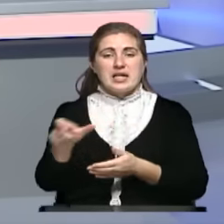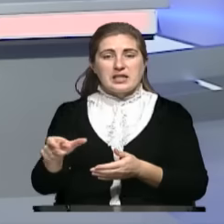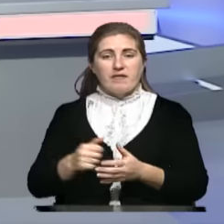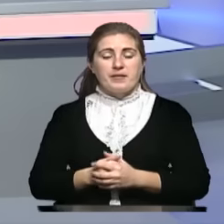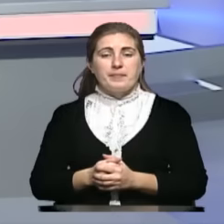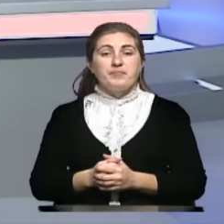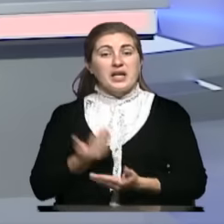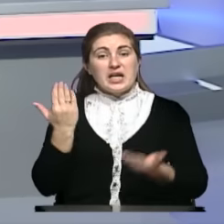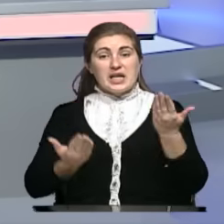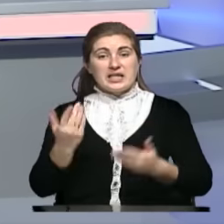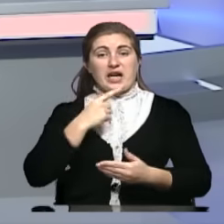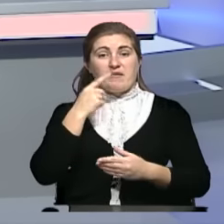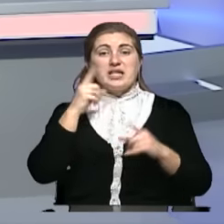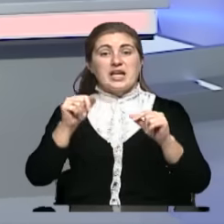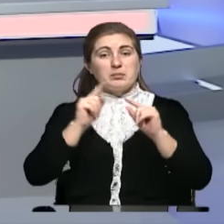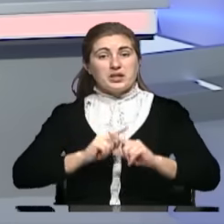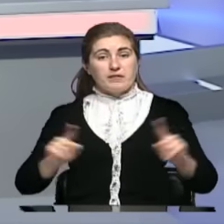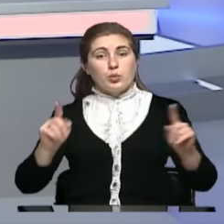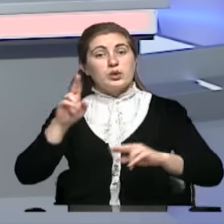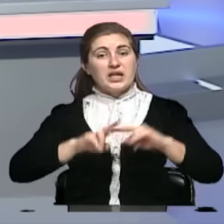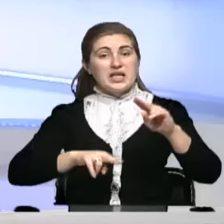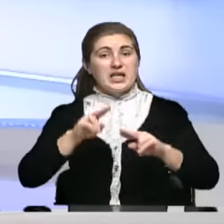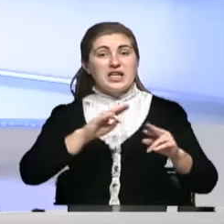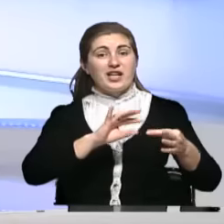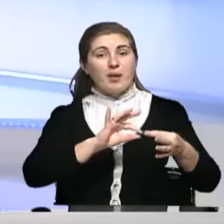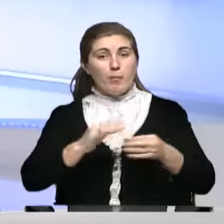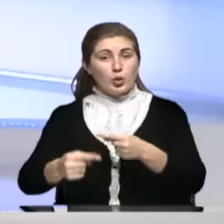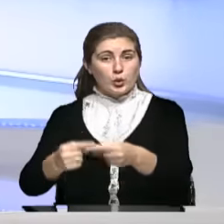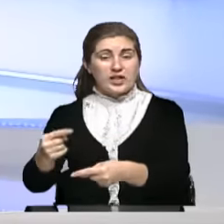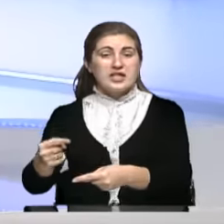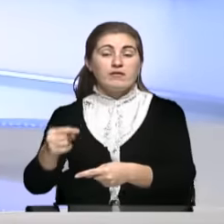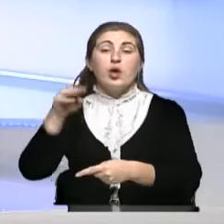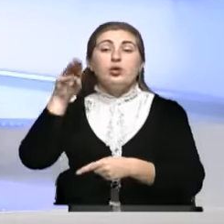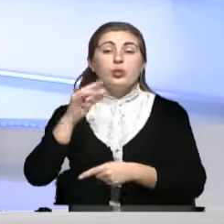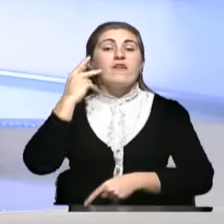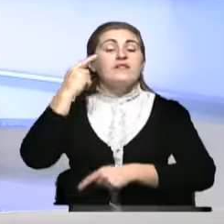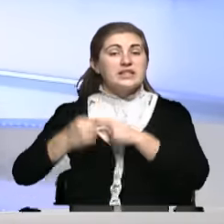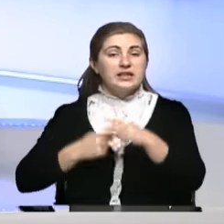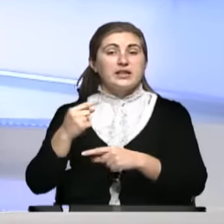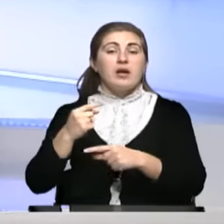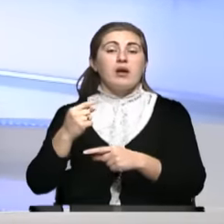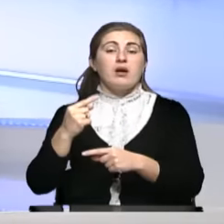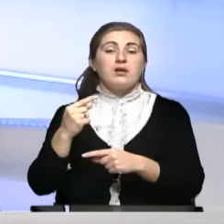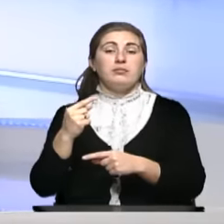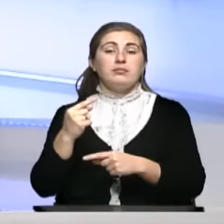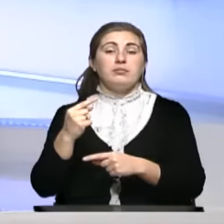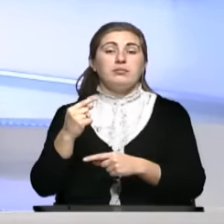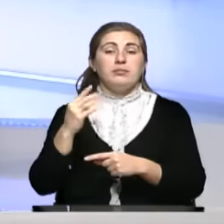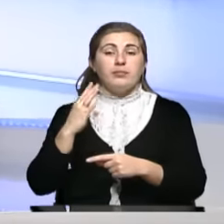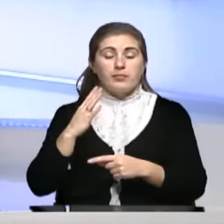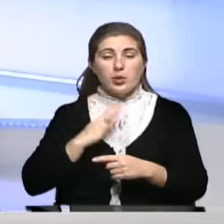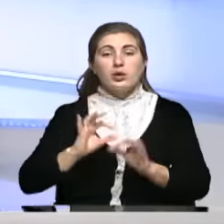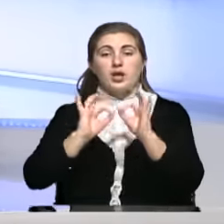Если говорить за специфику строительных процессов, то всегда приходится отчет за год,